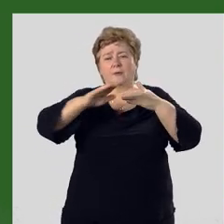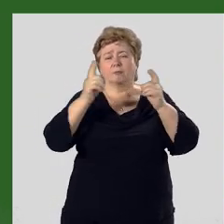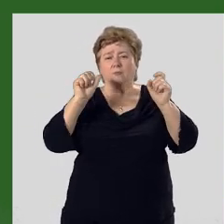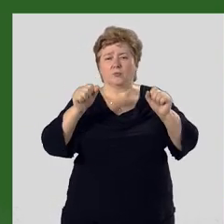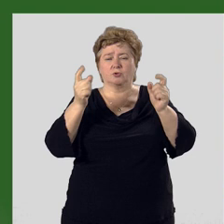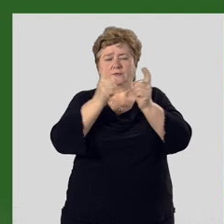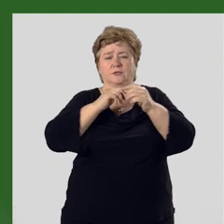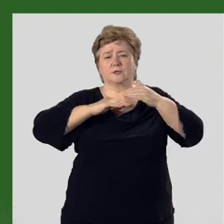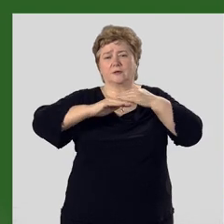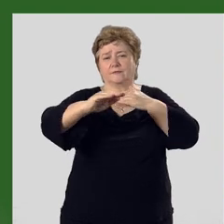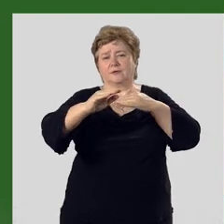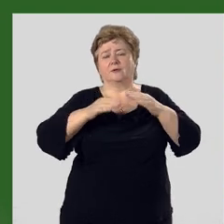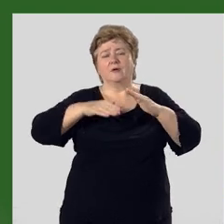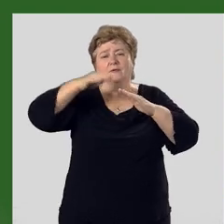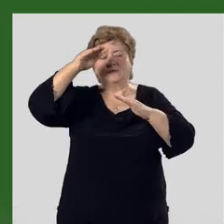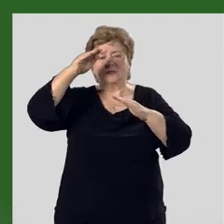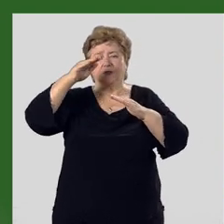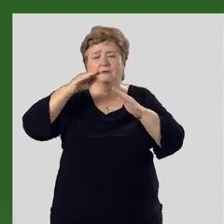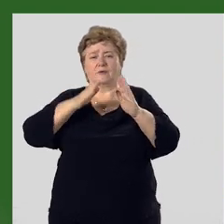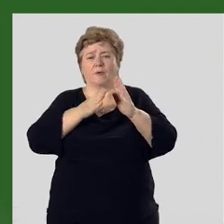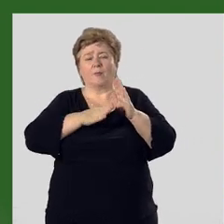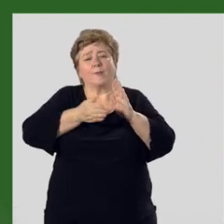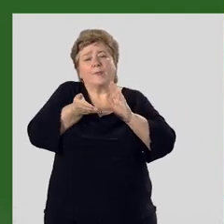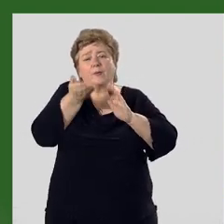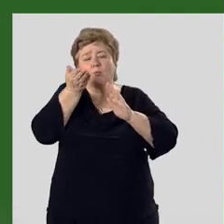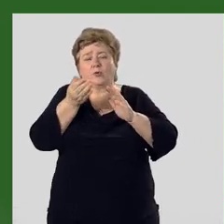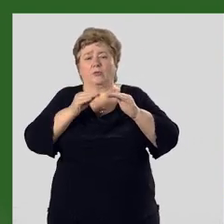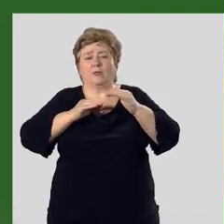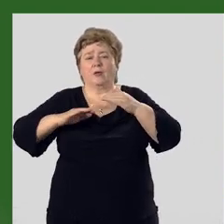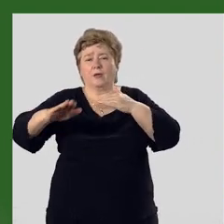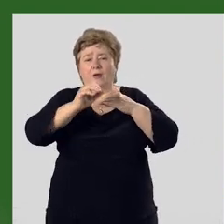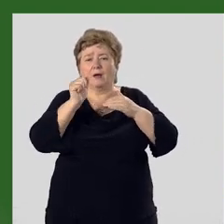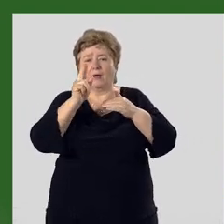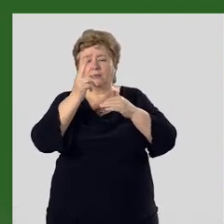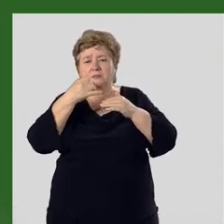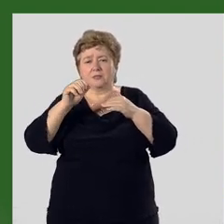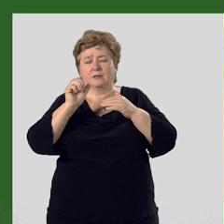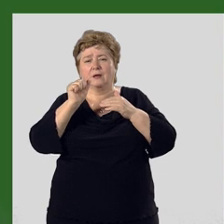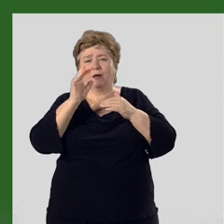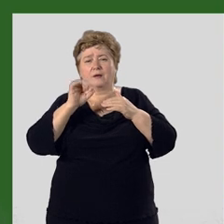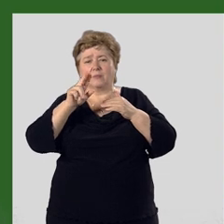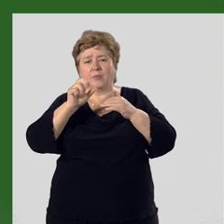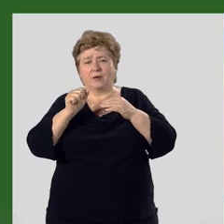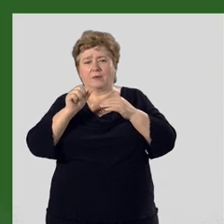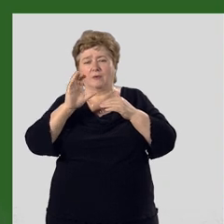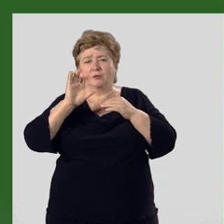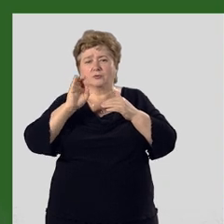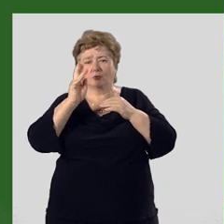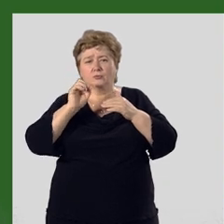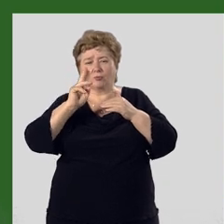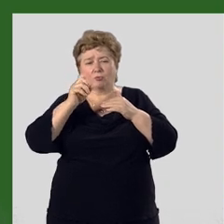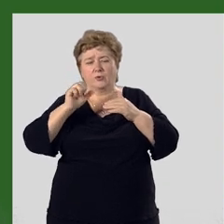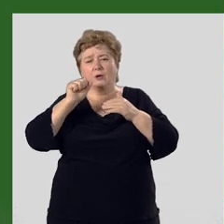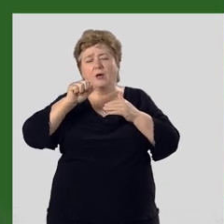встретить равнины и в высоко приподнятых долинах. Аксай, Арпа, Сонкюль,